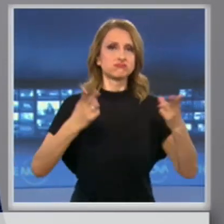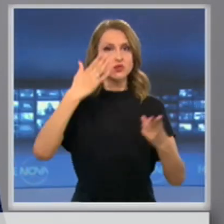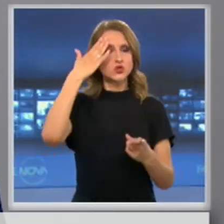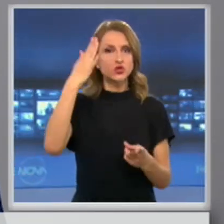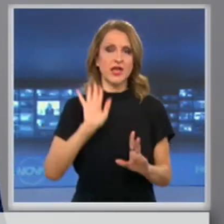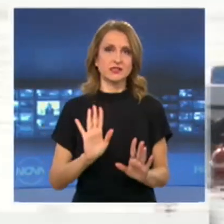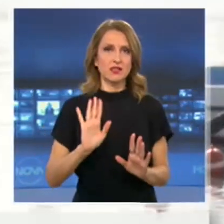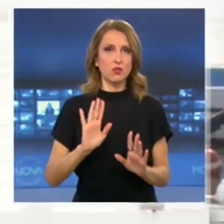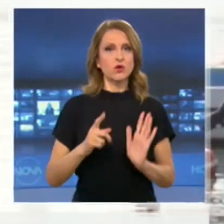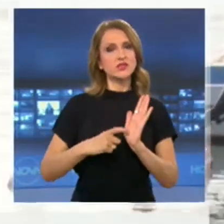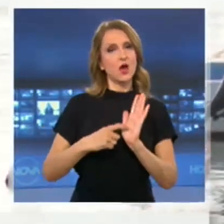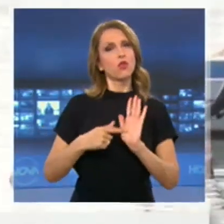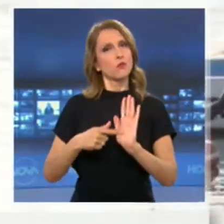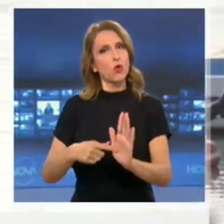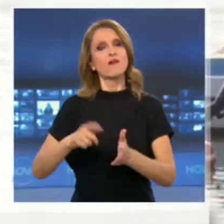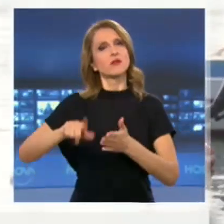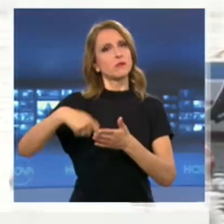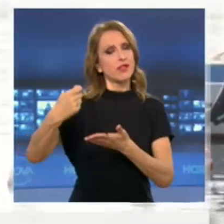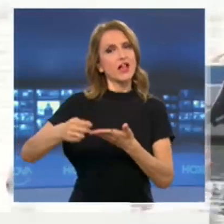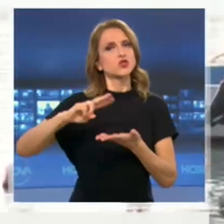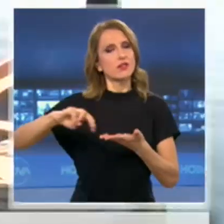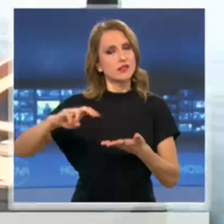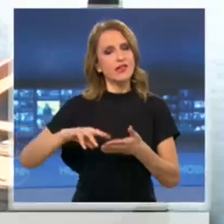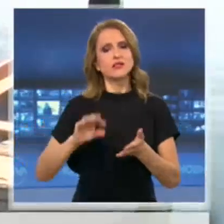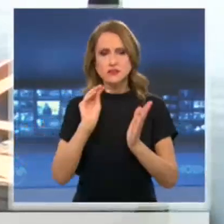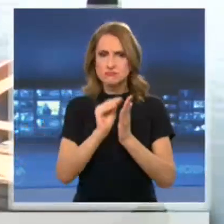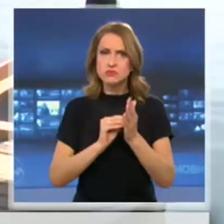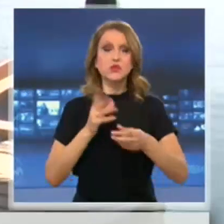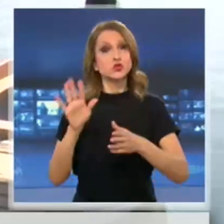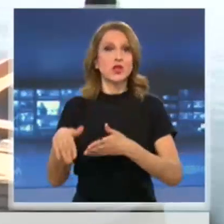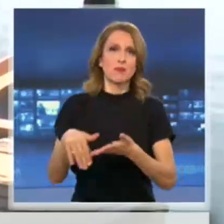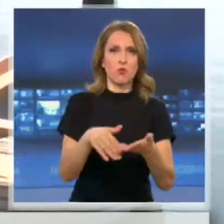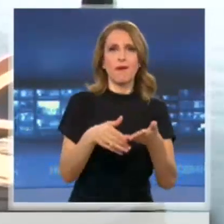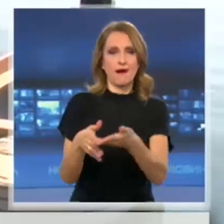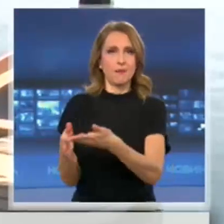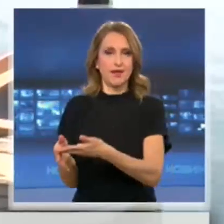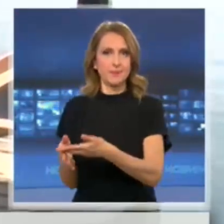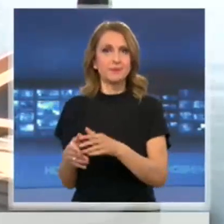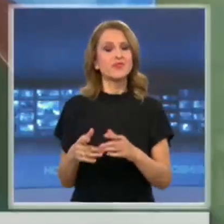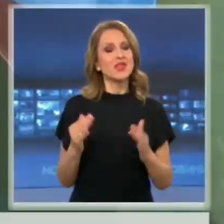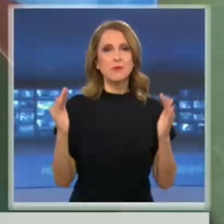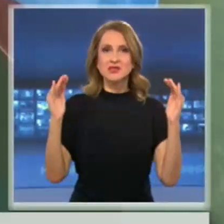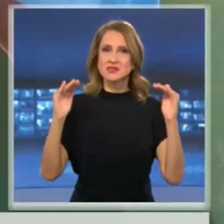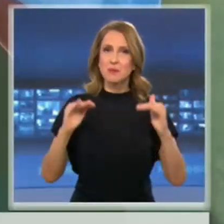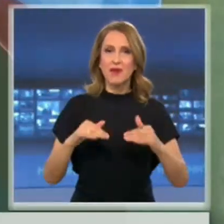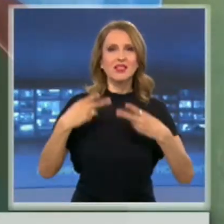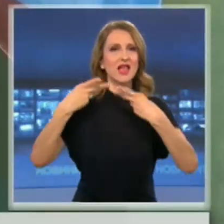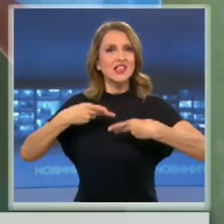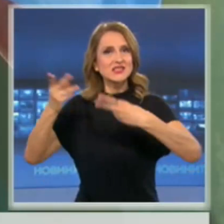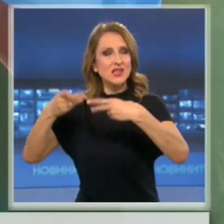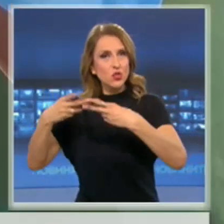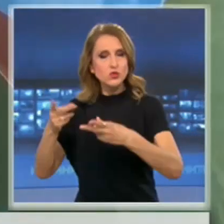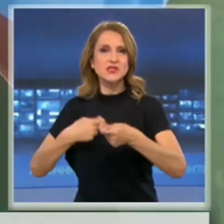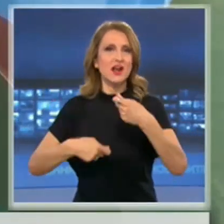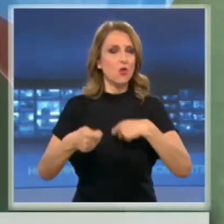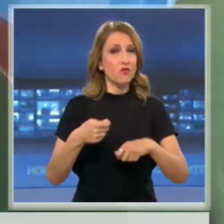дейностите си и са пообективни показатели. По изчисление на бранша, кризата е довела спад на износа и търговията. Спаза